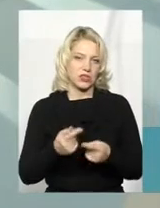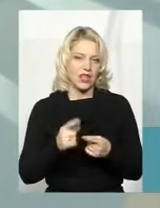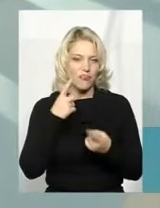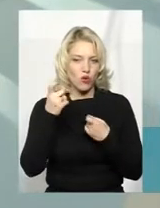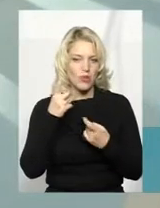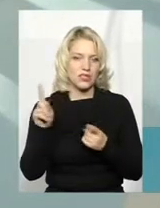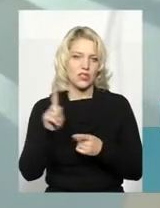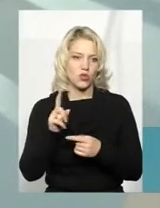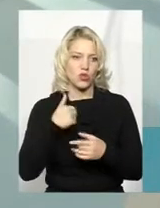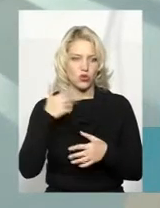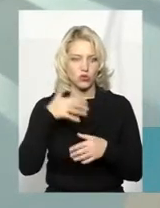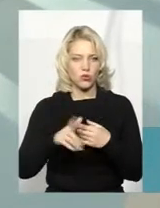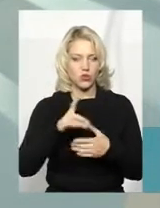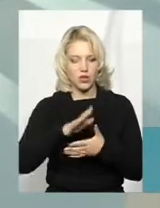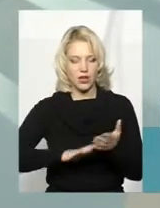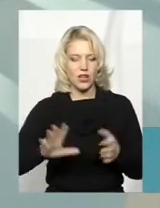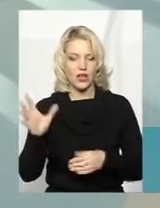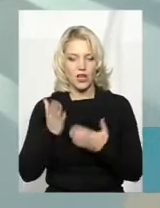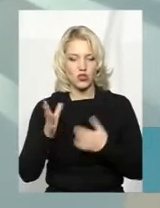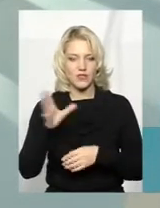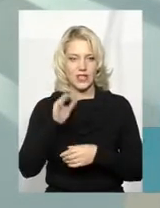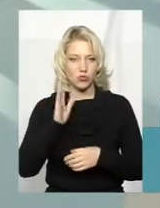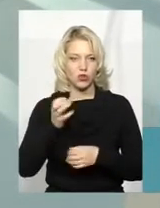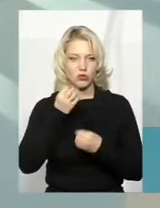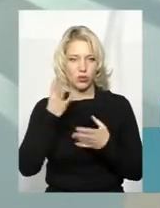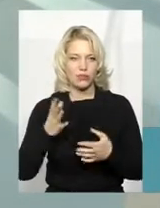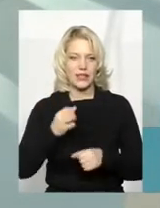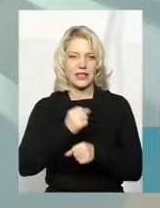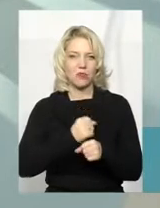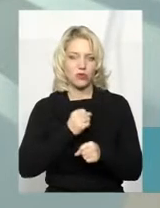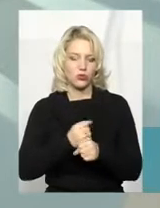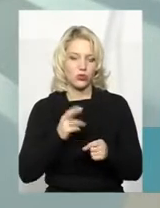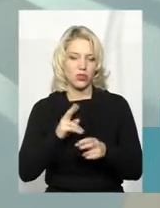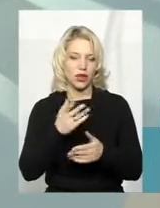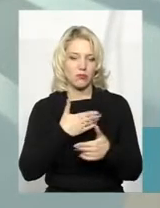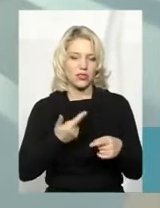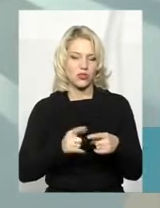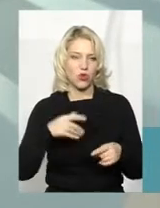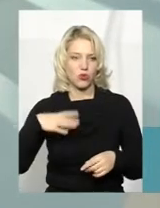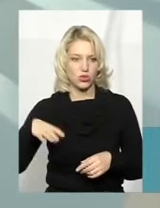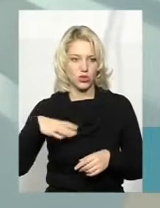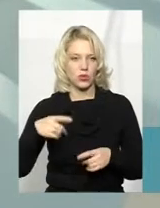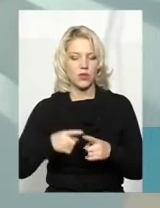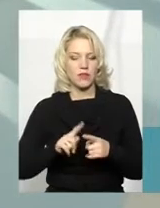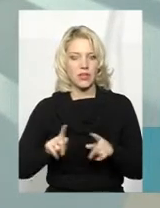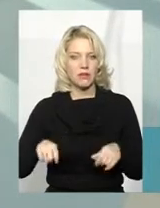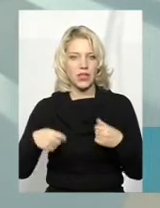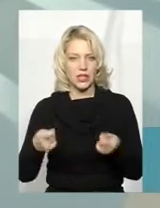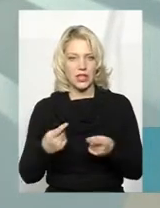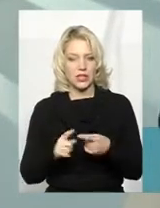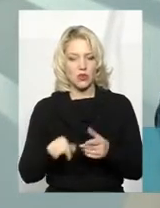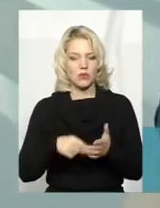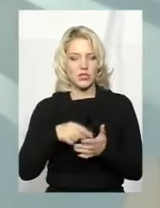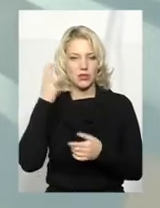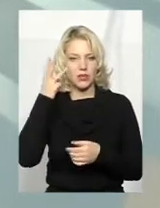І розуміємо, що надалі, якщо все буде добре, він запрацює так, як ми цього очікуємо, він передасться, зокрема, по місту